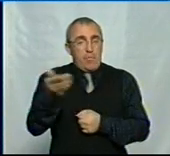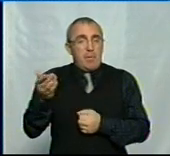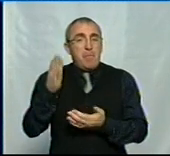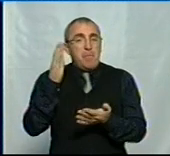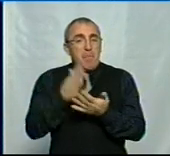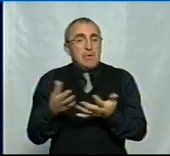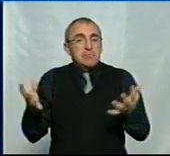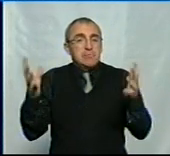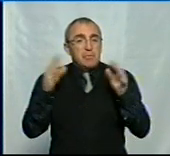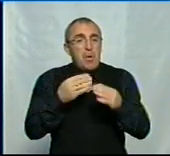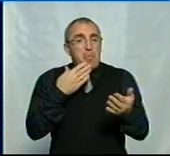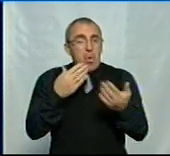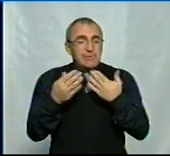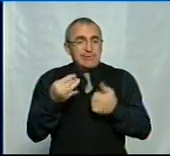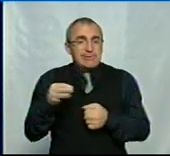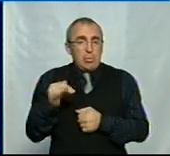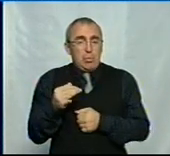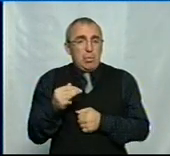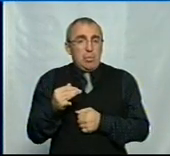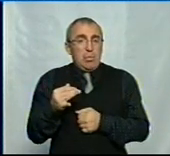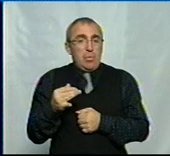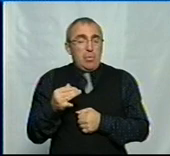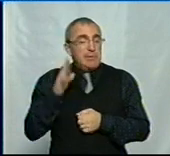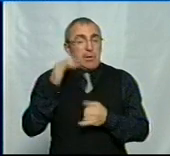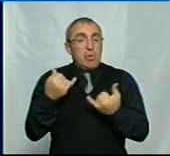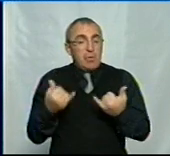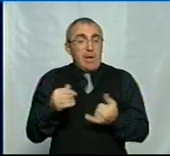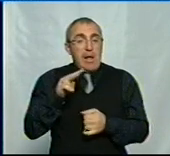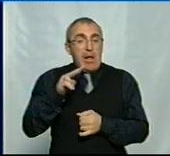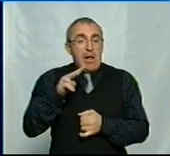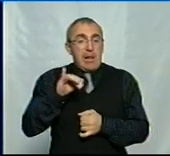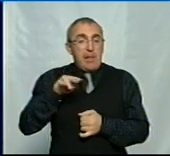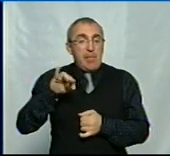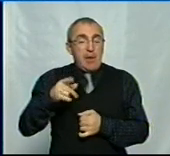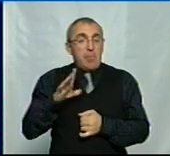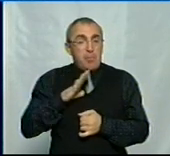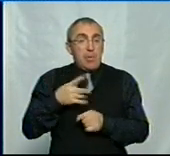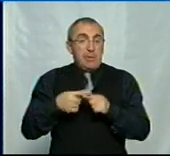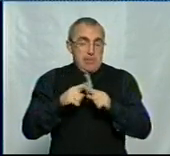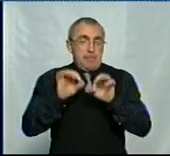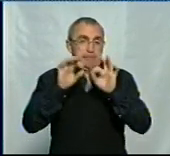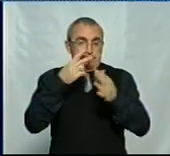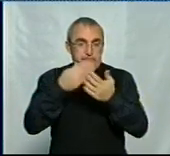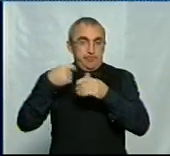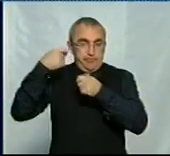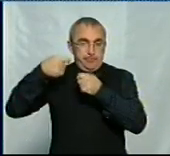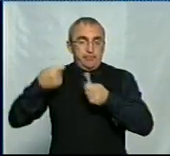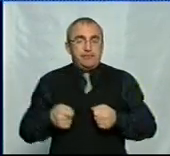мали спільну позицію. Не знаю, як сьогодні, але у липні місяці це виглядало наступним чином. Давайте подивимось.